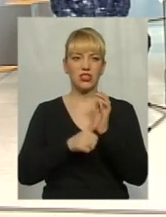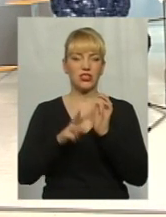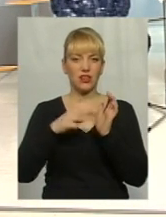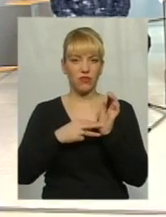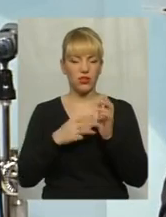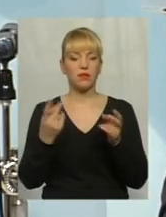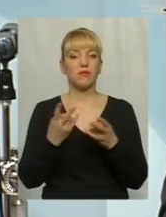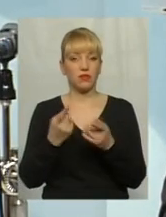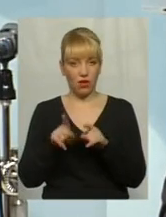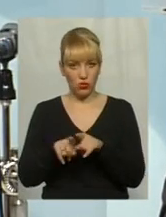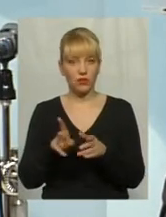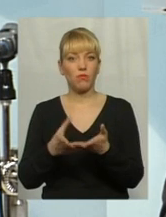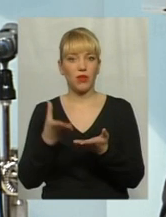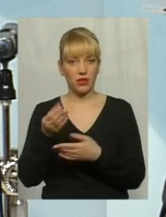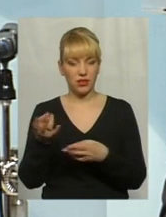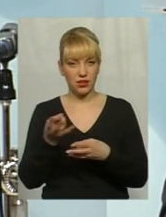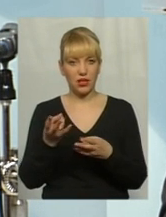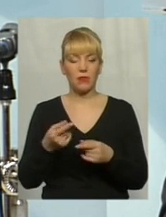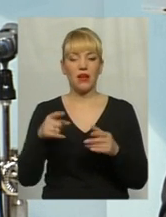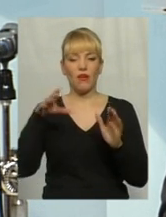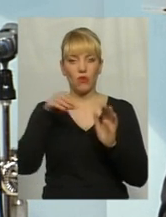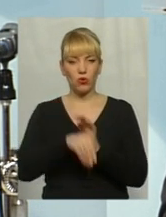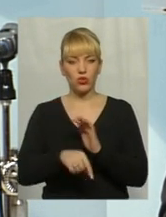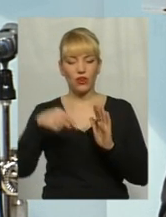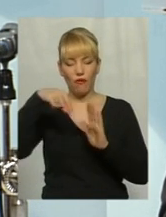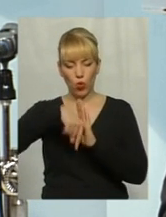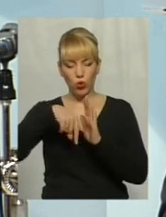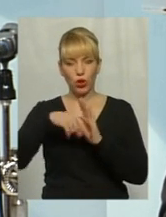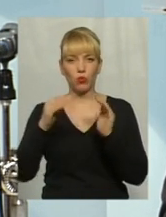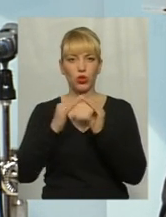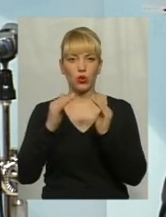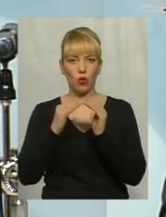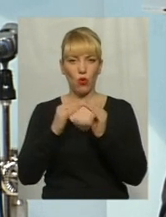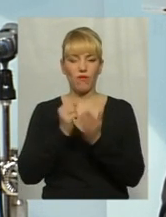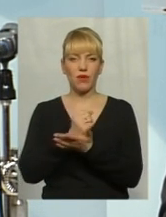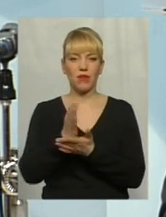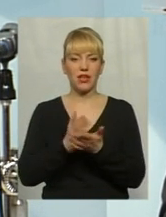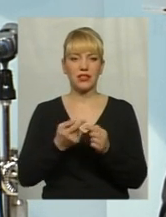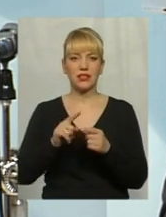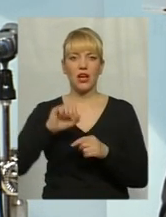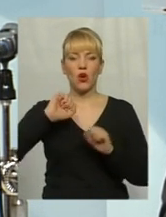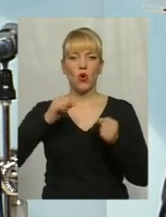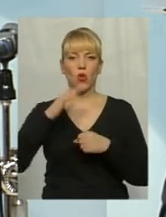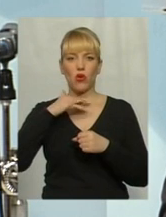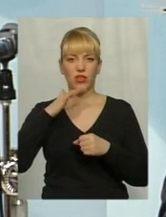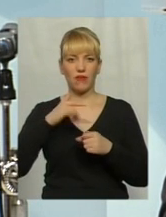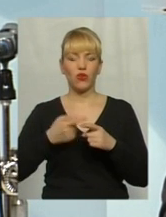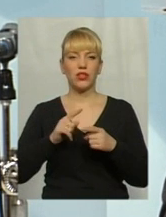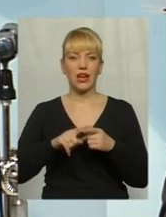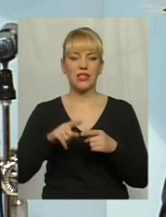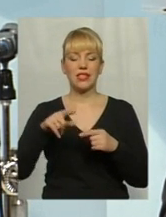Також туди включені внутрішні будинкові мережі. Це холодна вода, є каналізація. Це не тільки